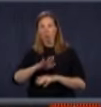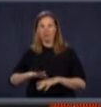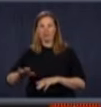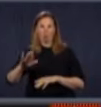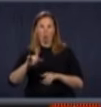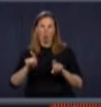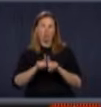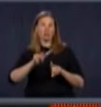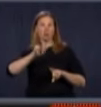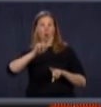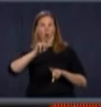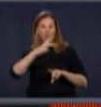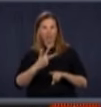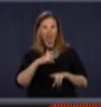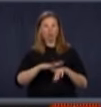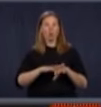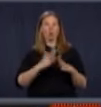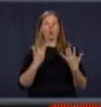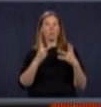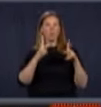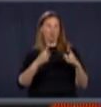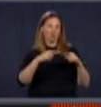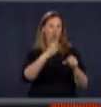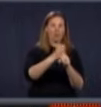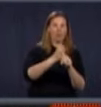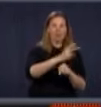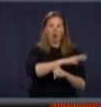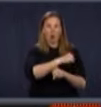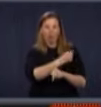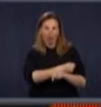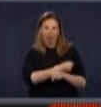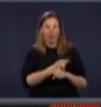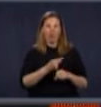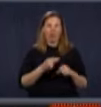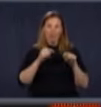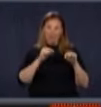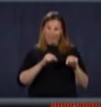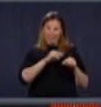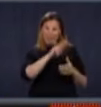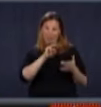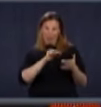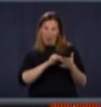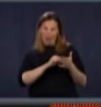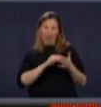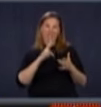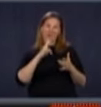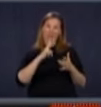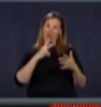travailleurs de la santé, puis on peut en mettre un petit peu plus parce que la région de Montréal, elle est très touchée. Donc, on peut parler de 5 000